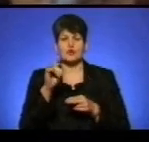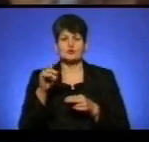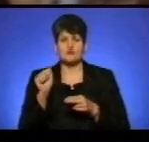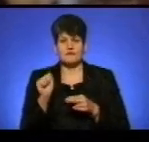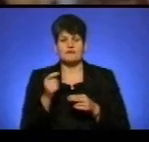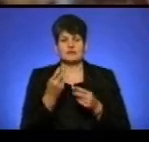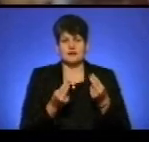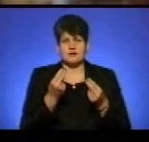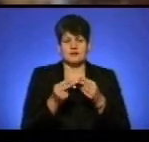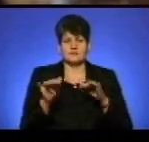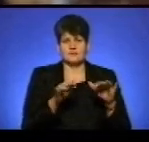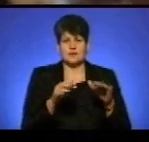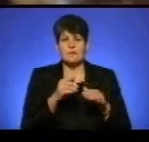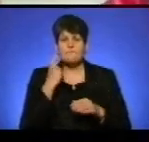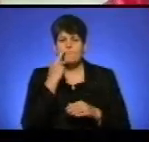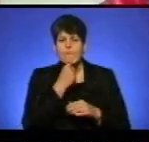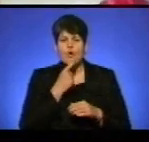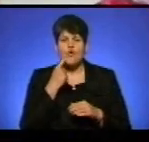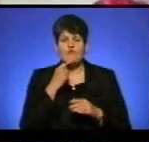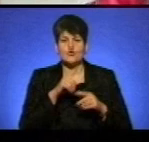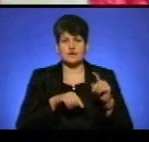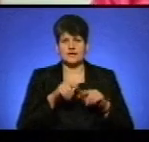зіграла композицію «Моворідна».